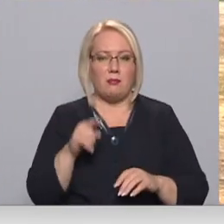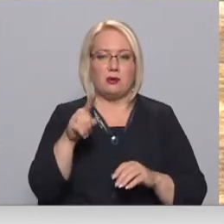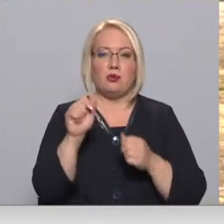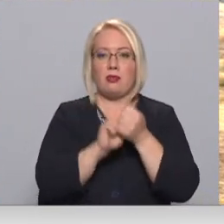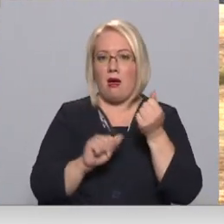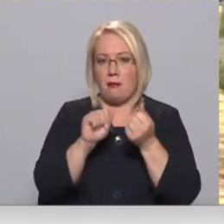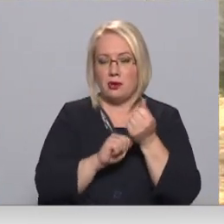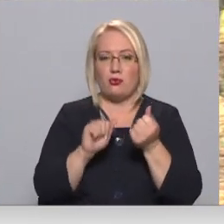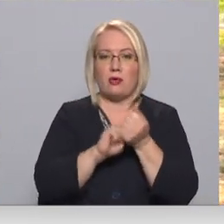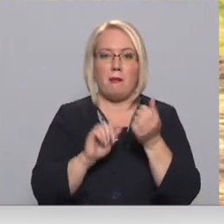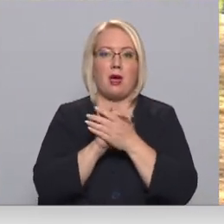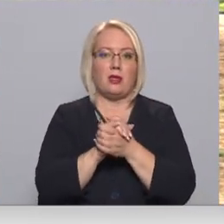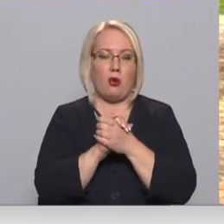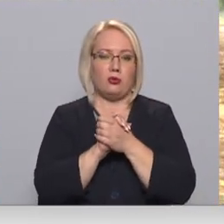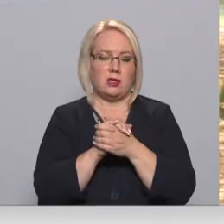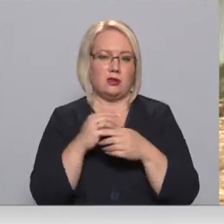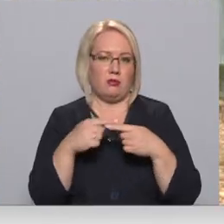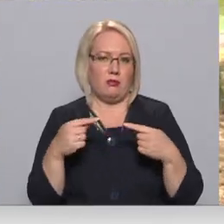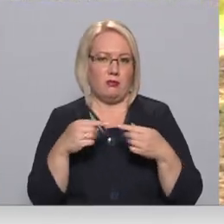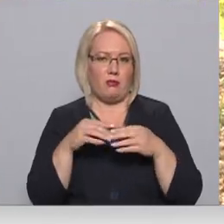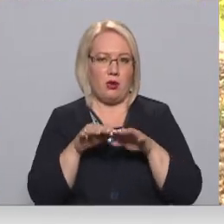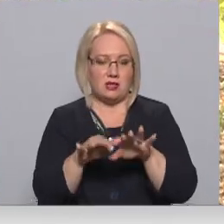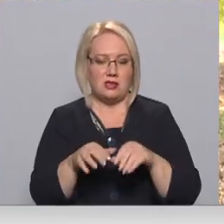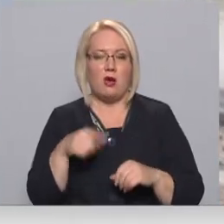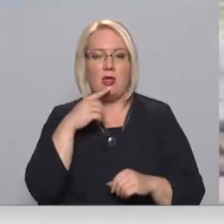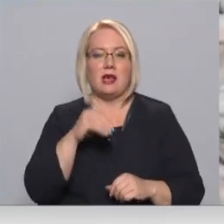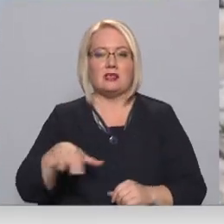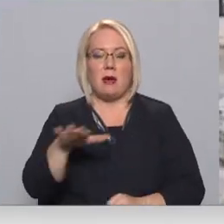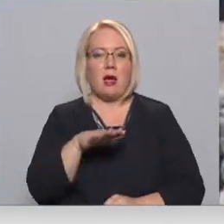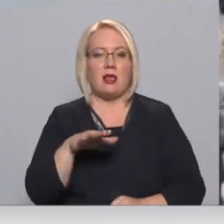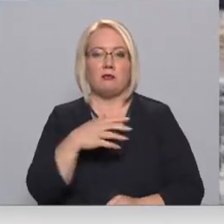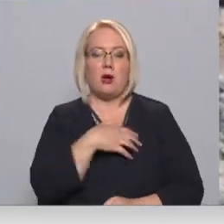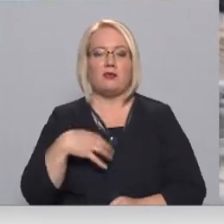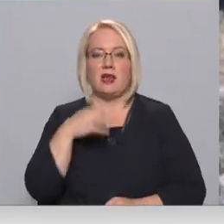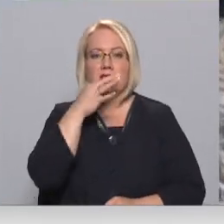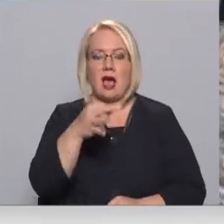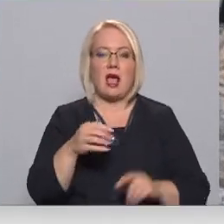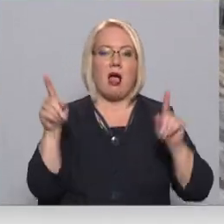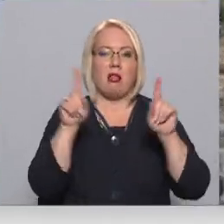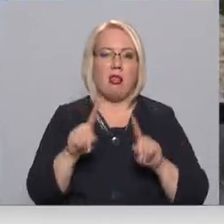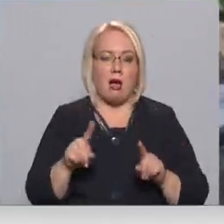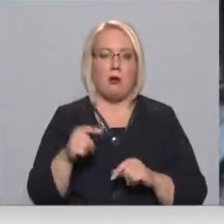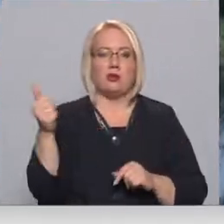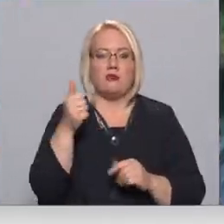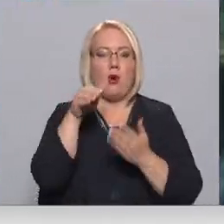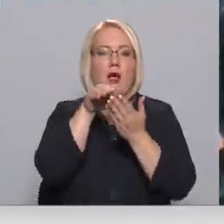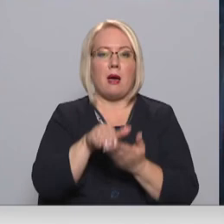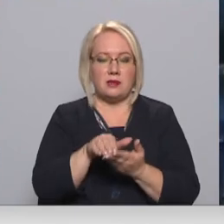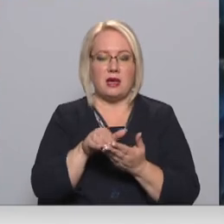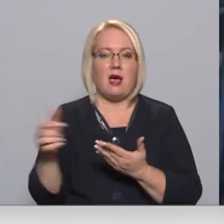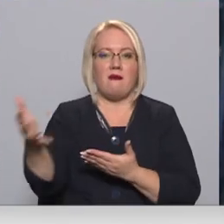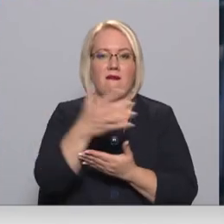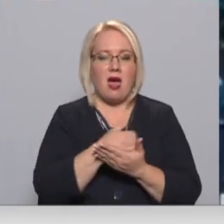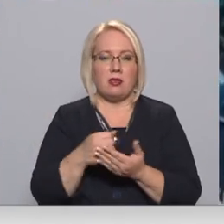dabisks un dabai draudzīgs process. Aptaujotās zemgās pašvaldības gan teica, ka lapas un cevišķi no kapsētām tiekot vēsts